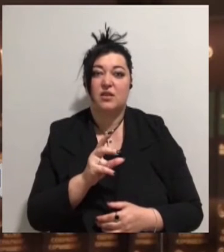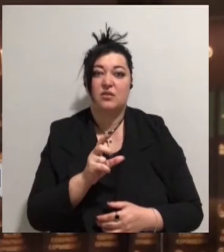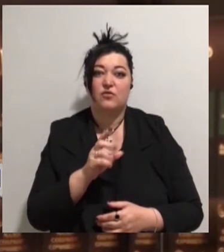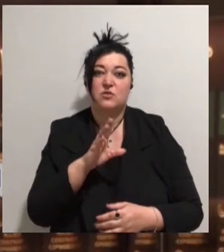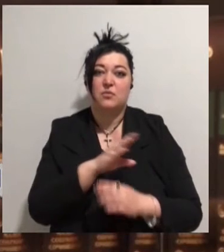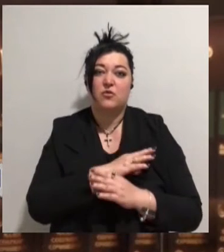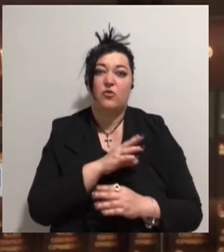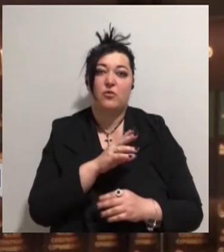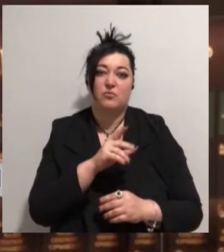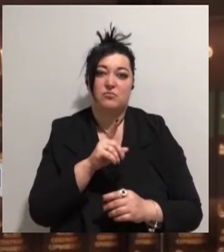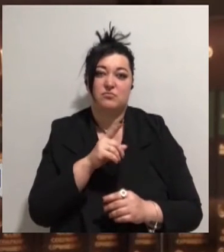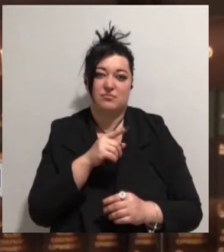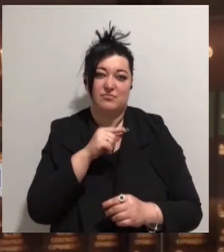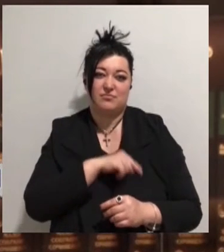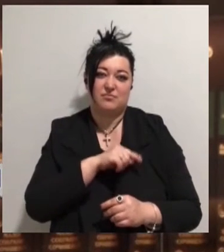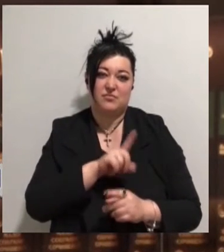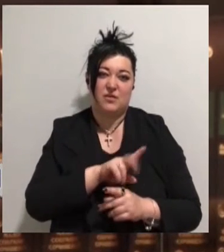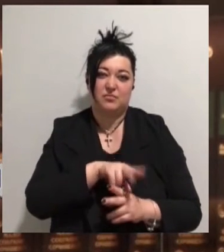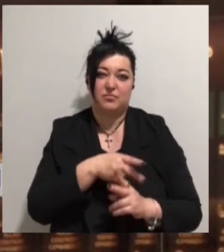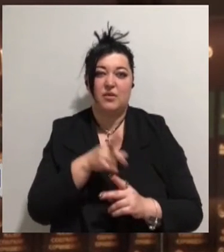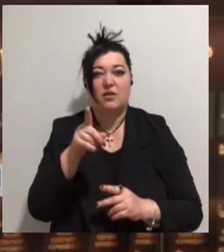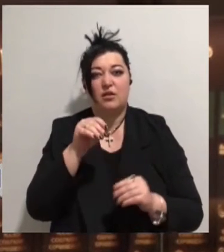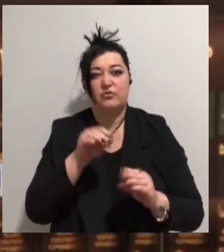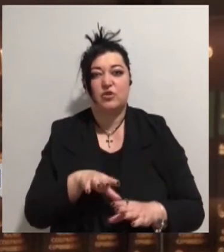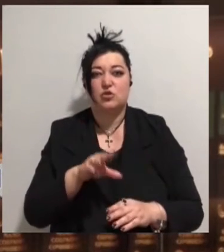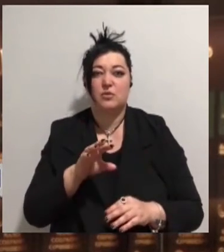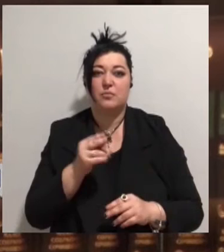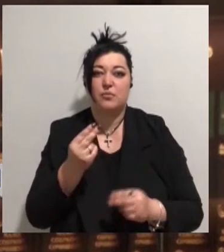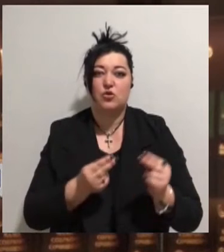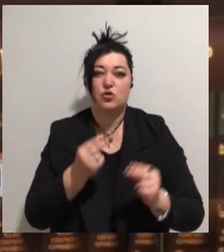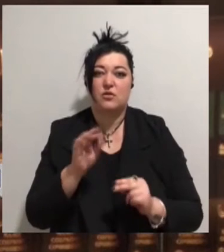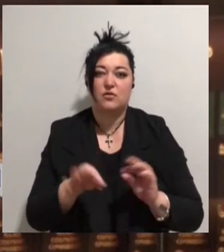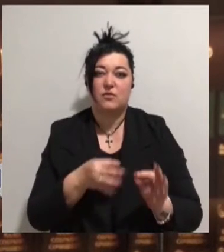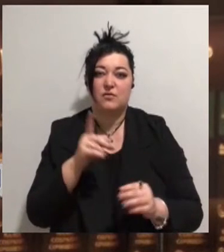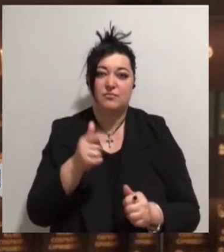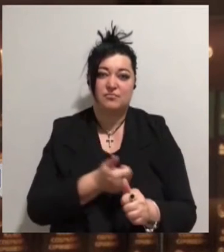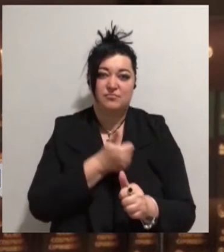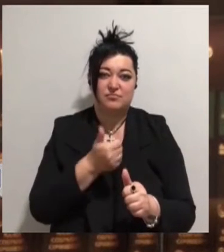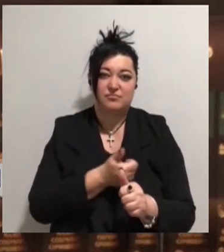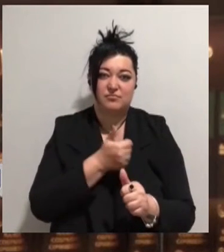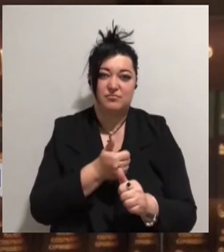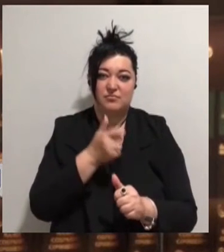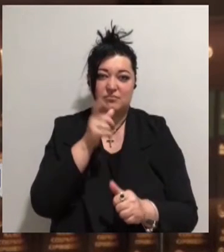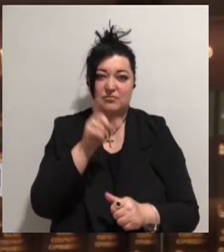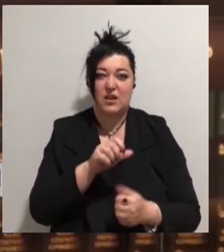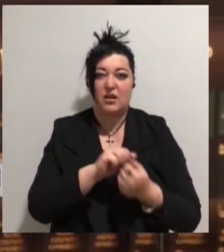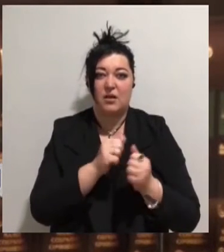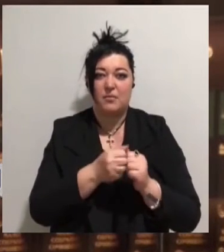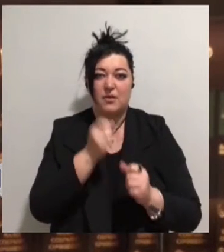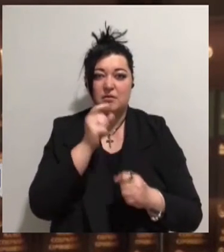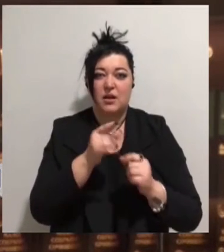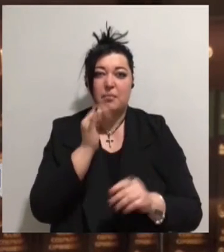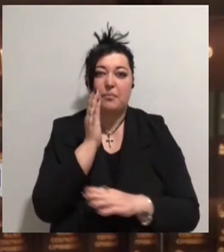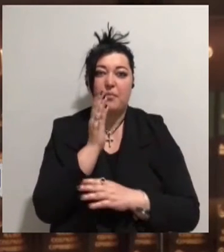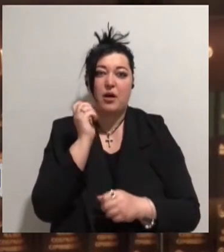підлітки вирішили пожартувати. Деякий час вони переслідували чоловіка, закидали його каміннями та палками, а